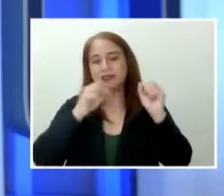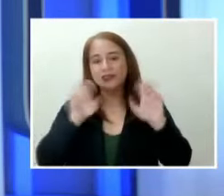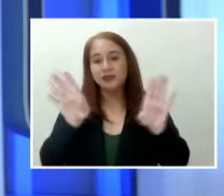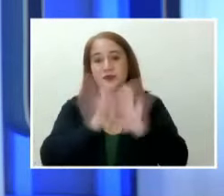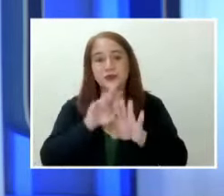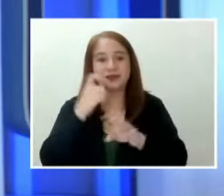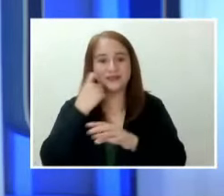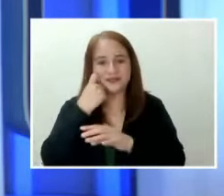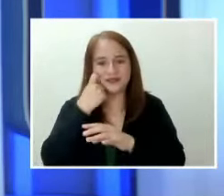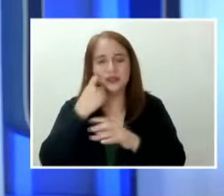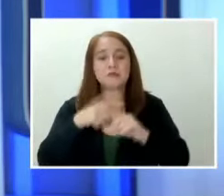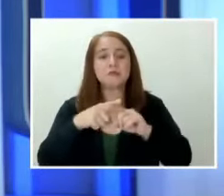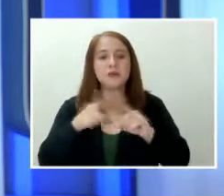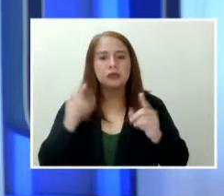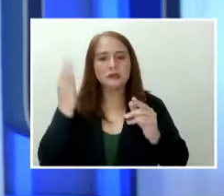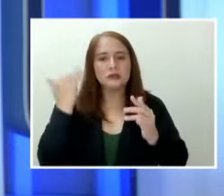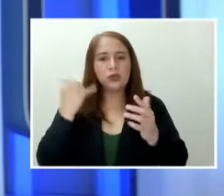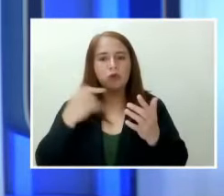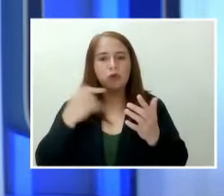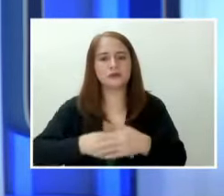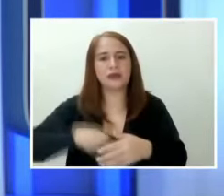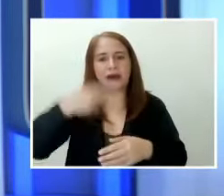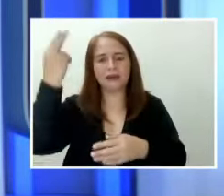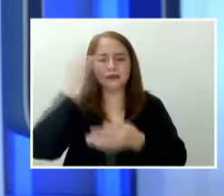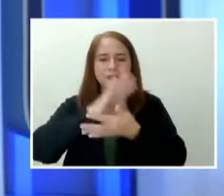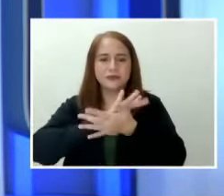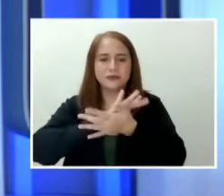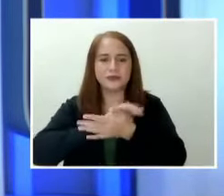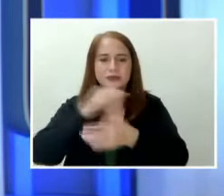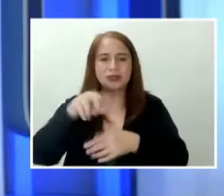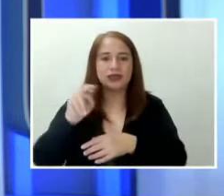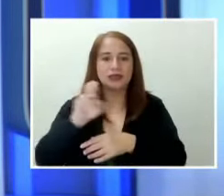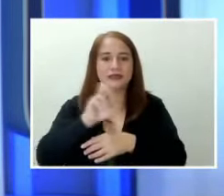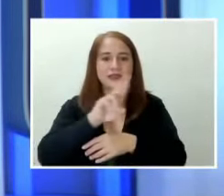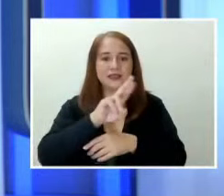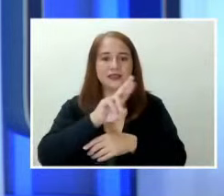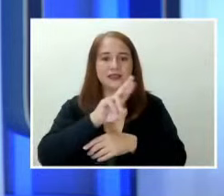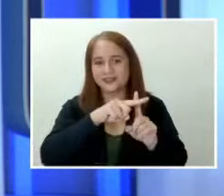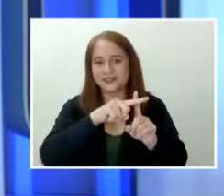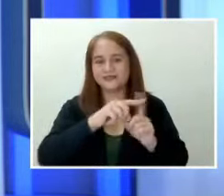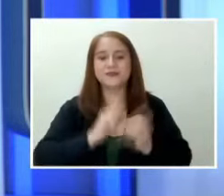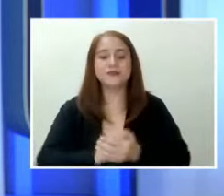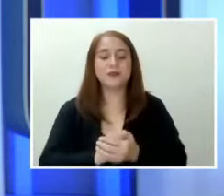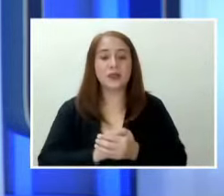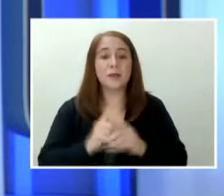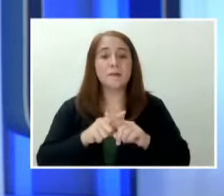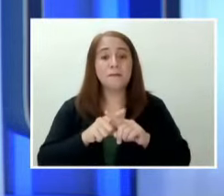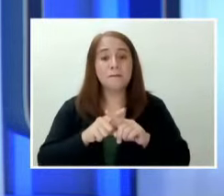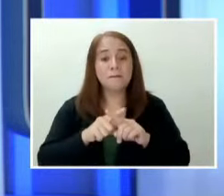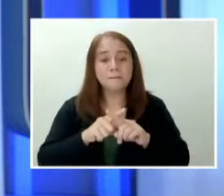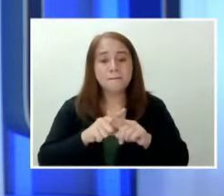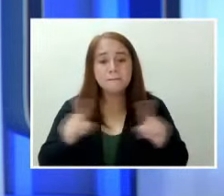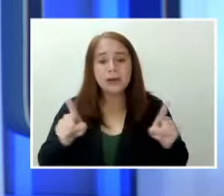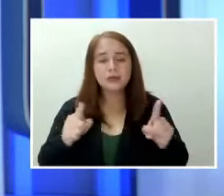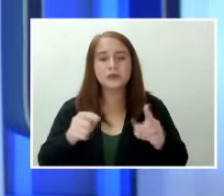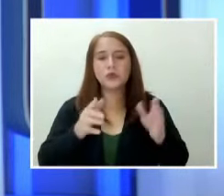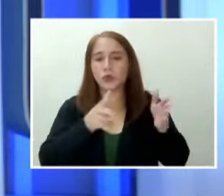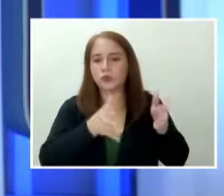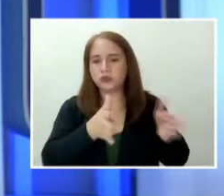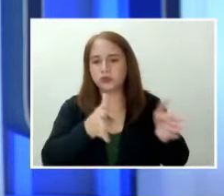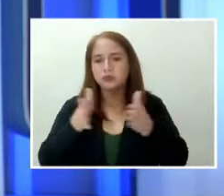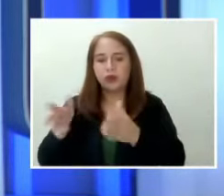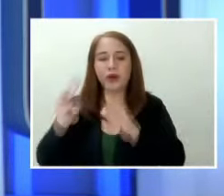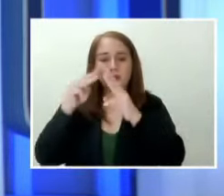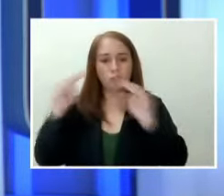isinara dahil po sa pagsipan ng COVID cases sa NCR+. Samantala, kanya-kanyang diskarte naman ang mga mall